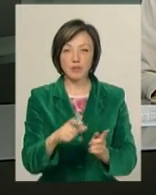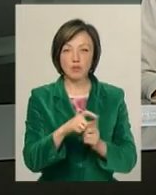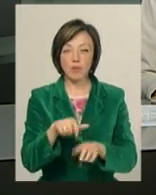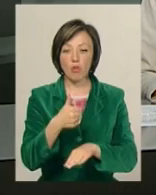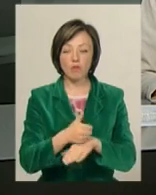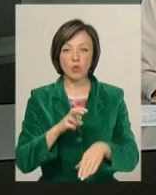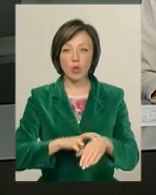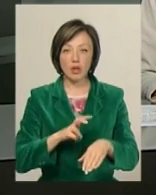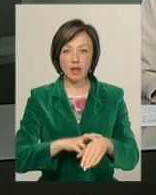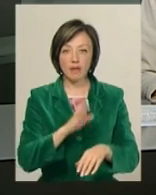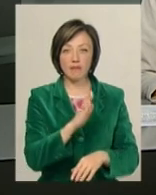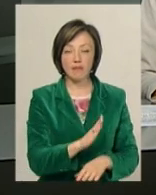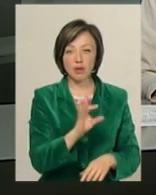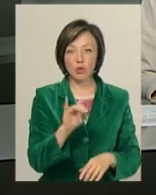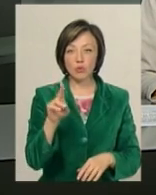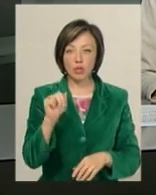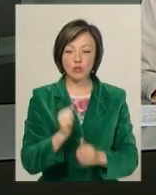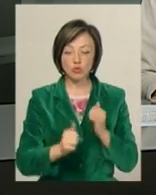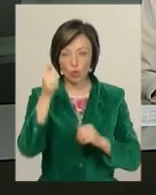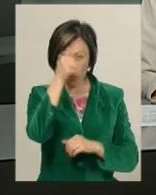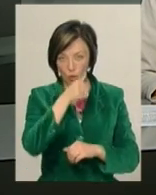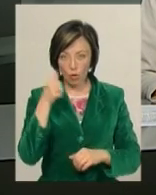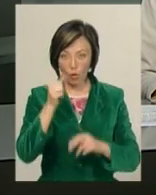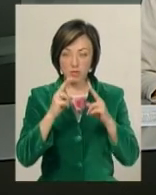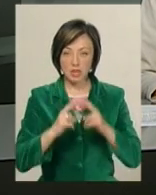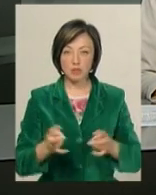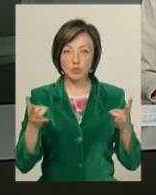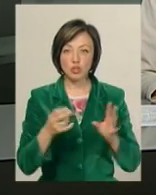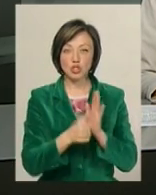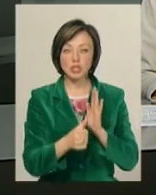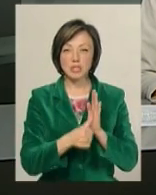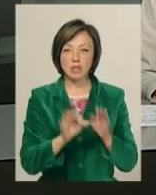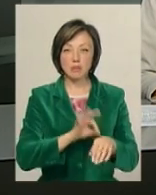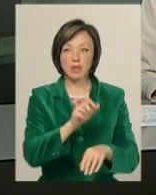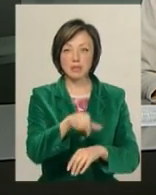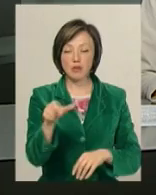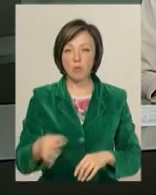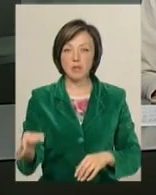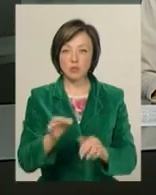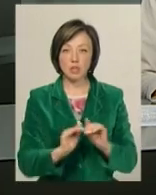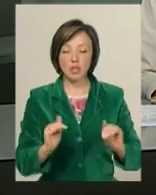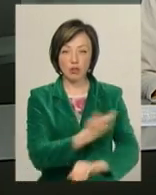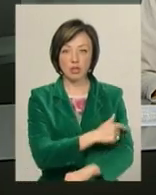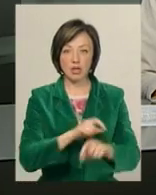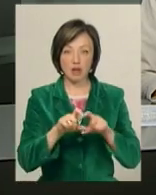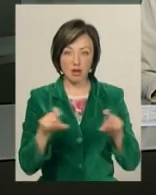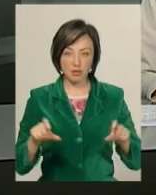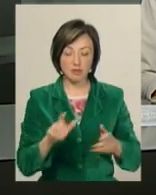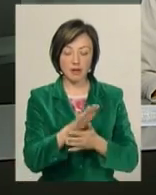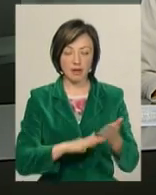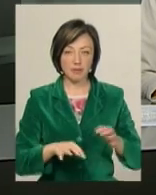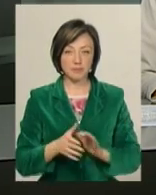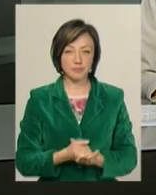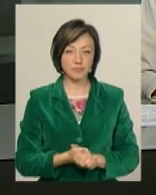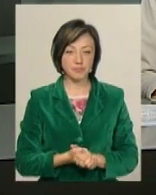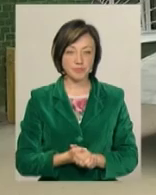головного лікаря Віри Рудої, щороку обстеження на сигмоскопі потребують 60 пацієнтів обласної дитячої лікарні Тетяна Пресикардалі.